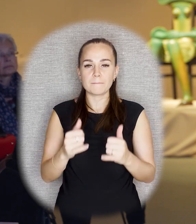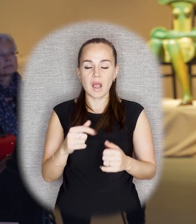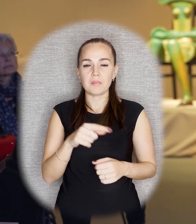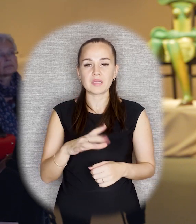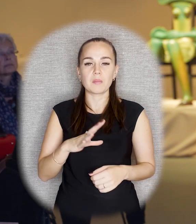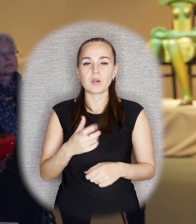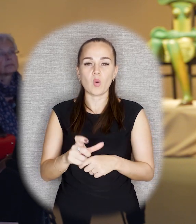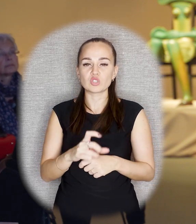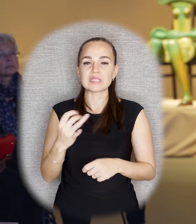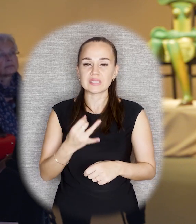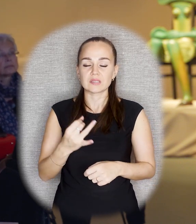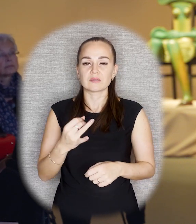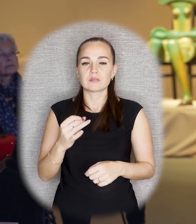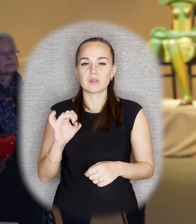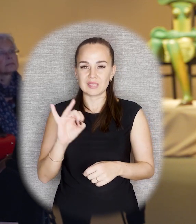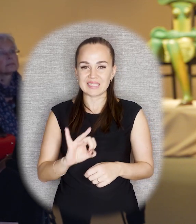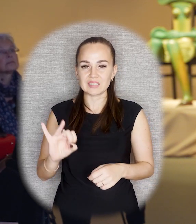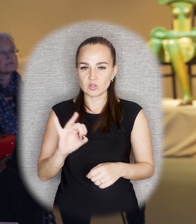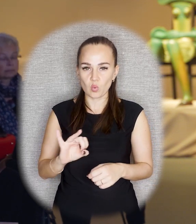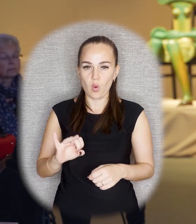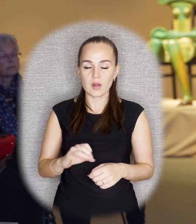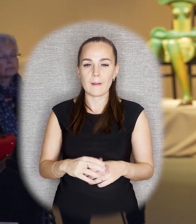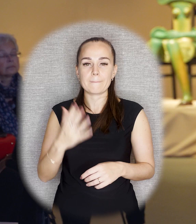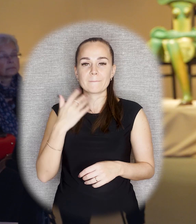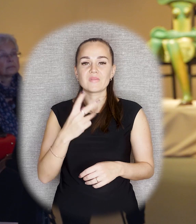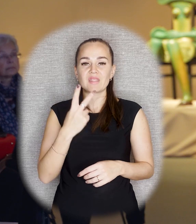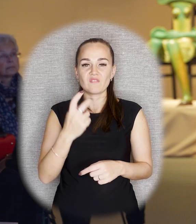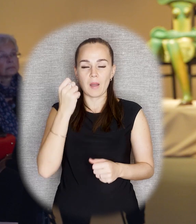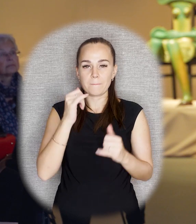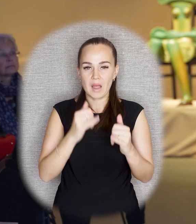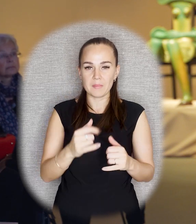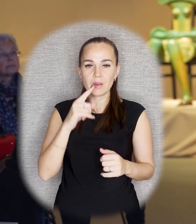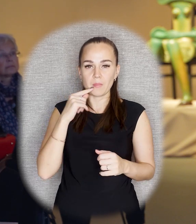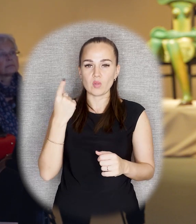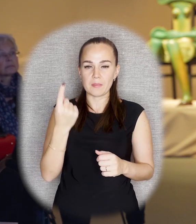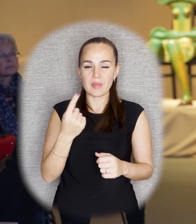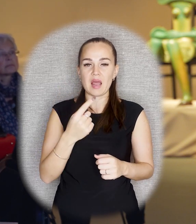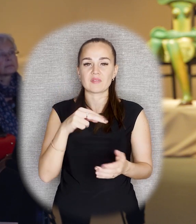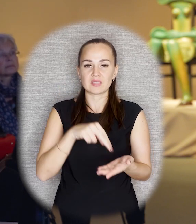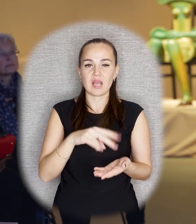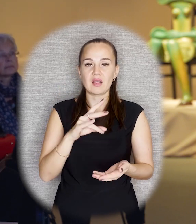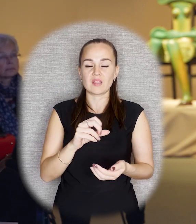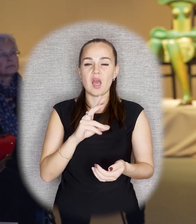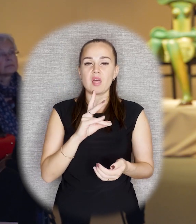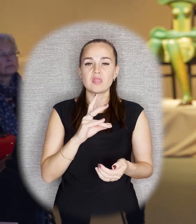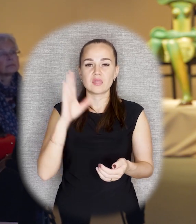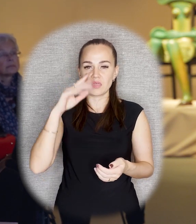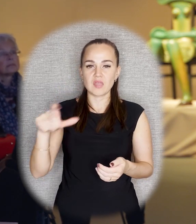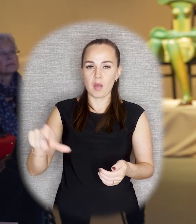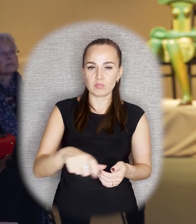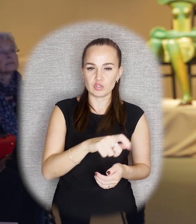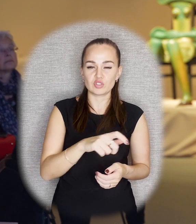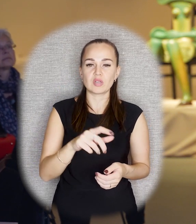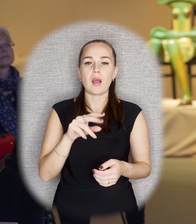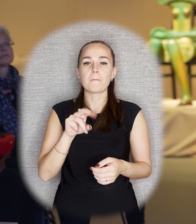произошла любопытная история, как два памятника Петру, которые стояли на набережной, Петр Плотник и Петр,